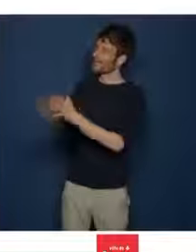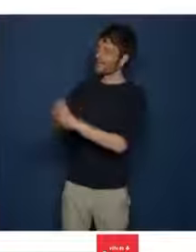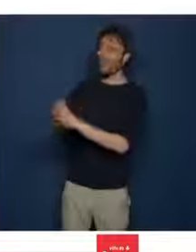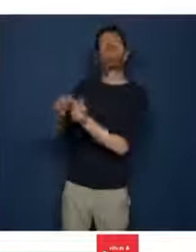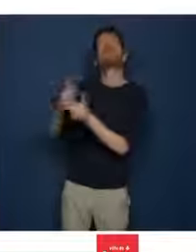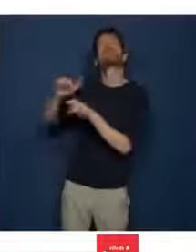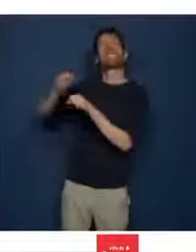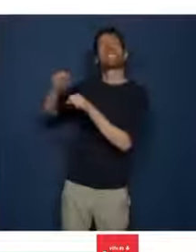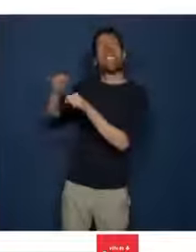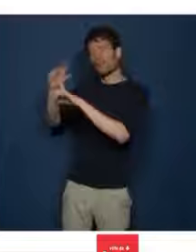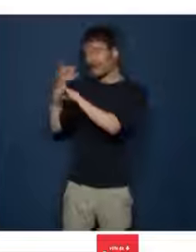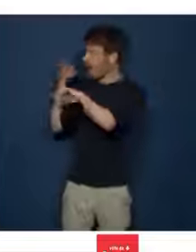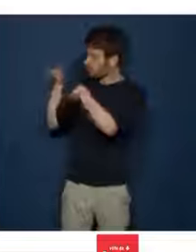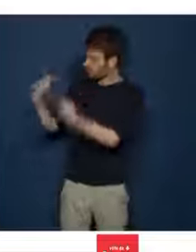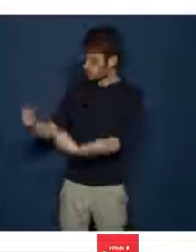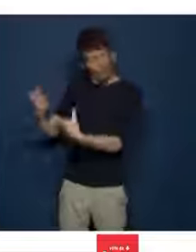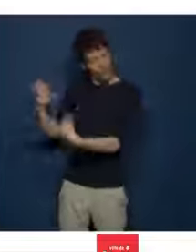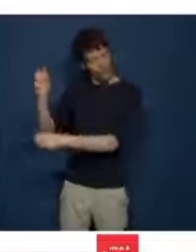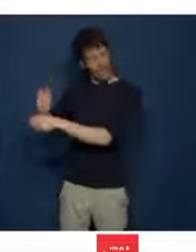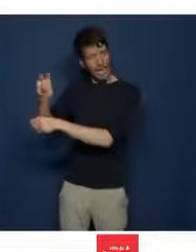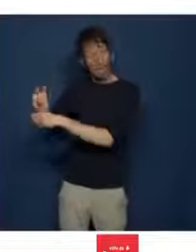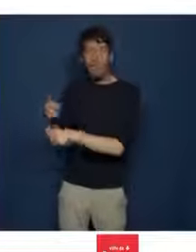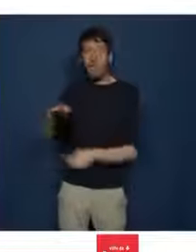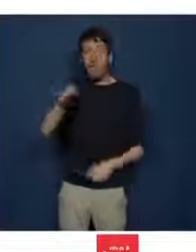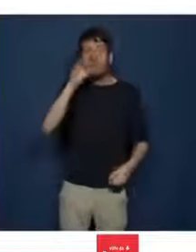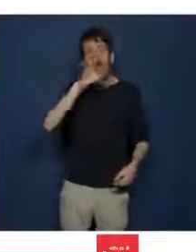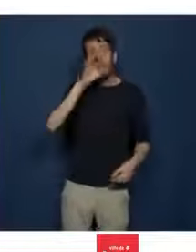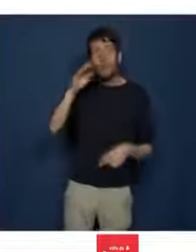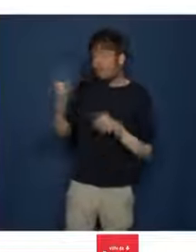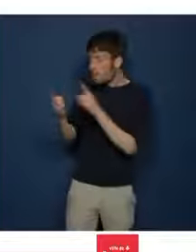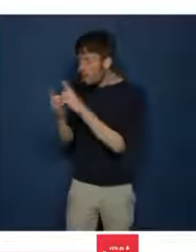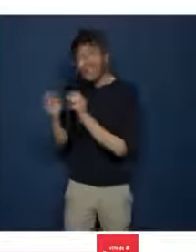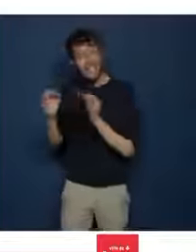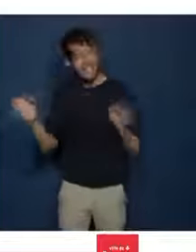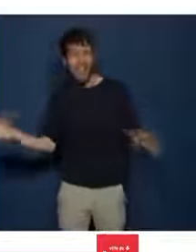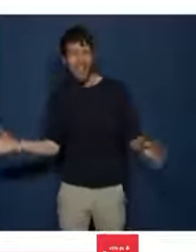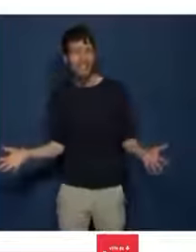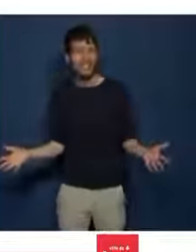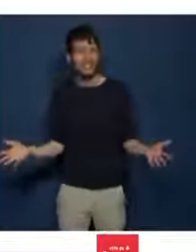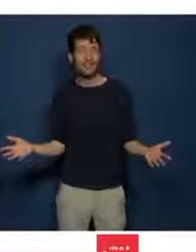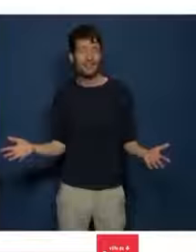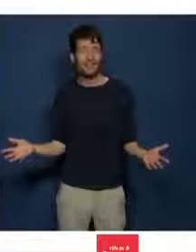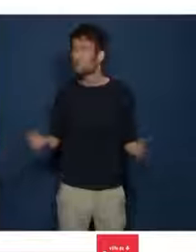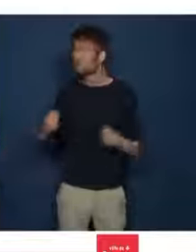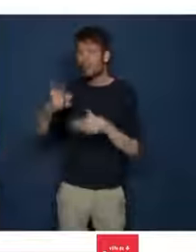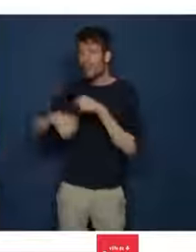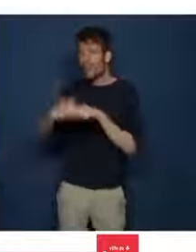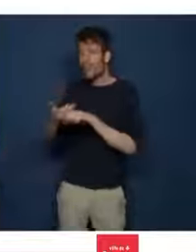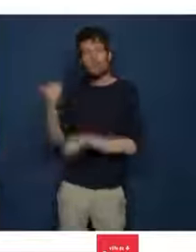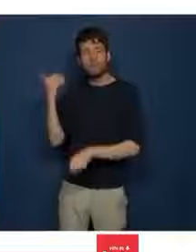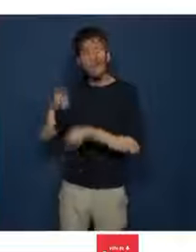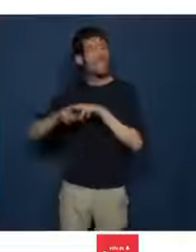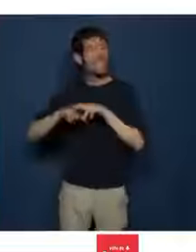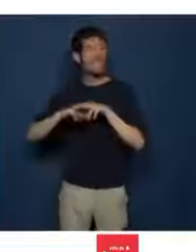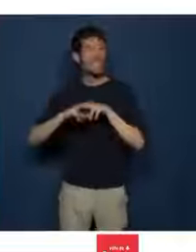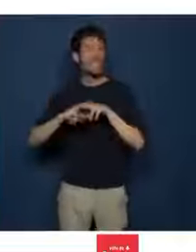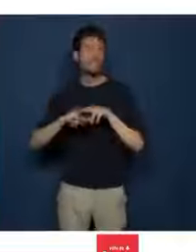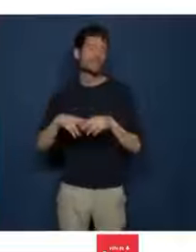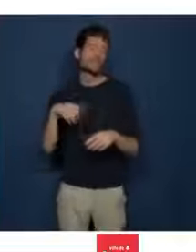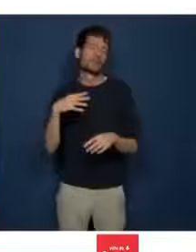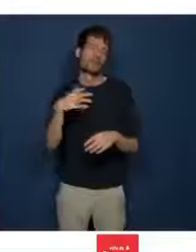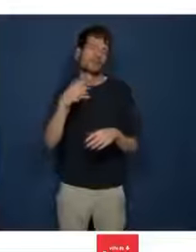mais votre absence de curiosité, ainsi que celle des élus à son égard, depuis plusieurs années, montre que ce n'est pas vrai.